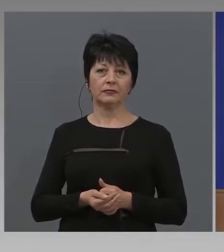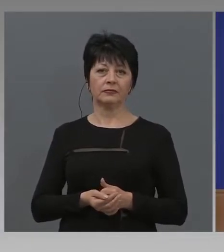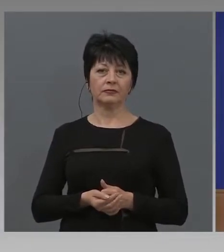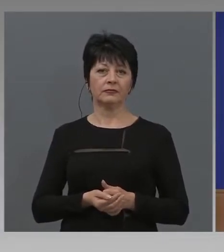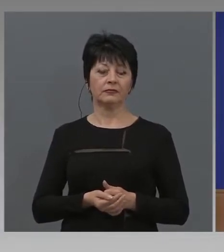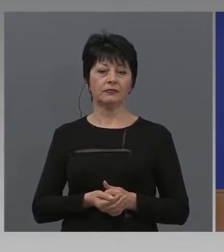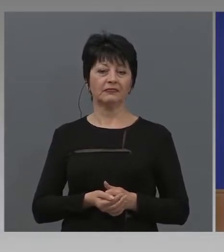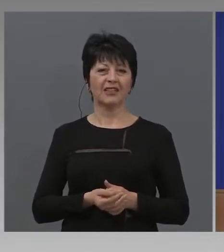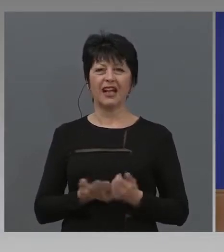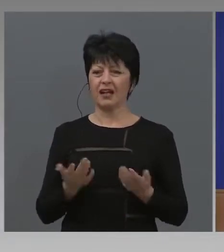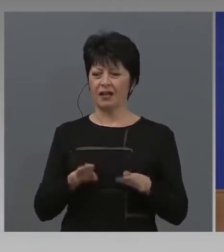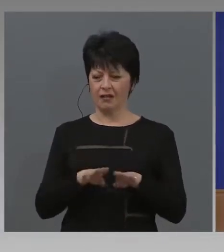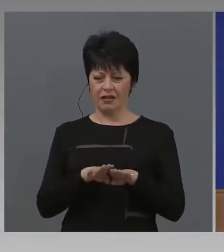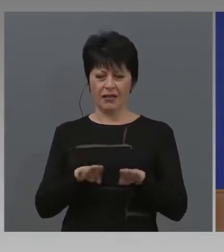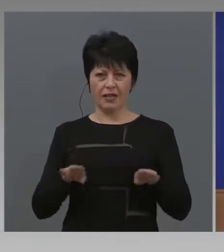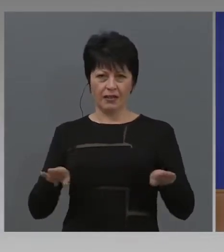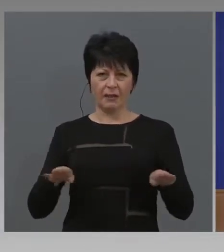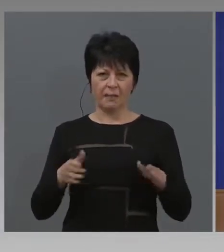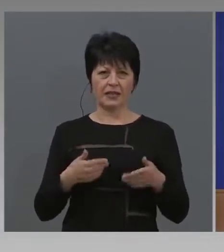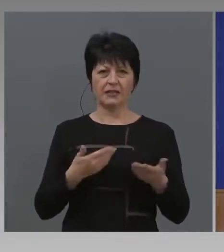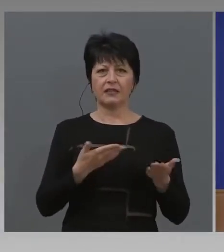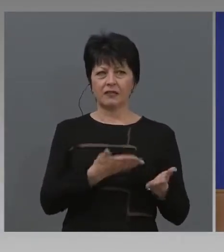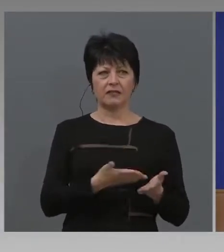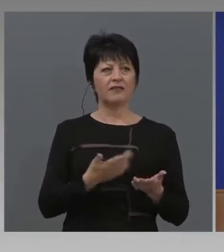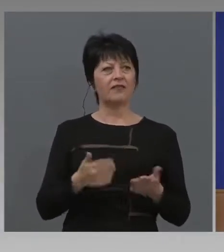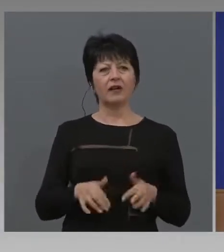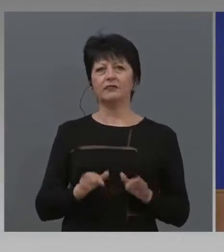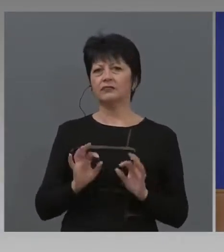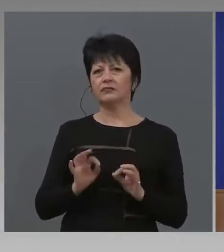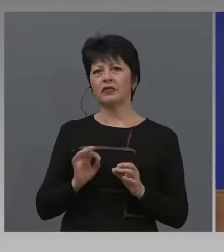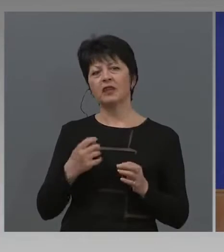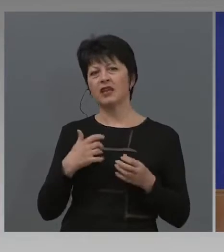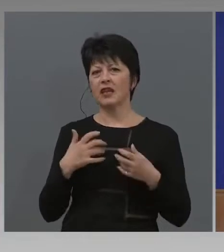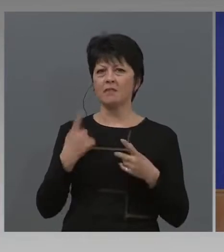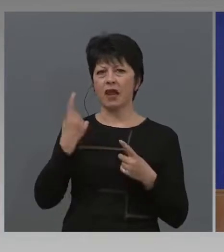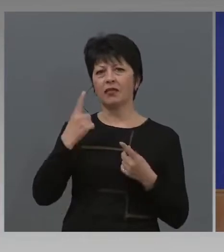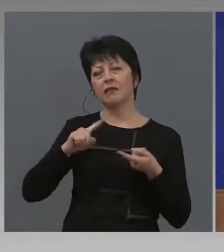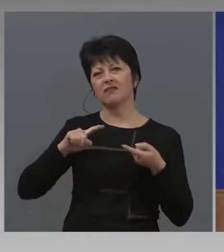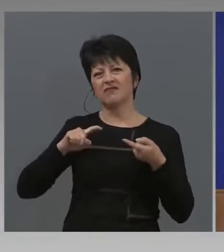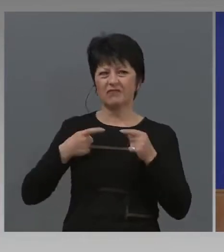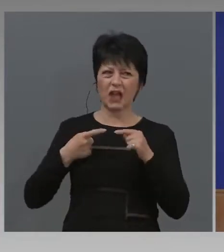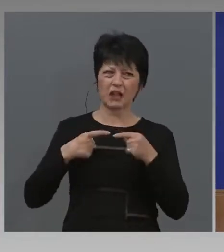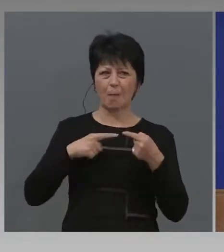на базата на това тече един спор, който